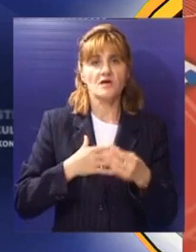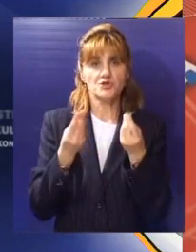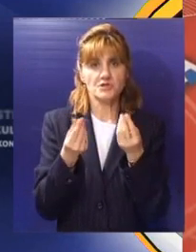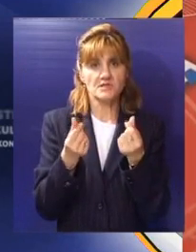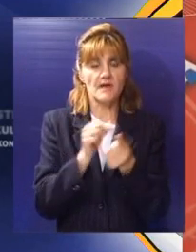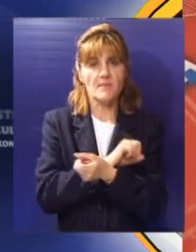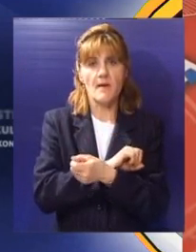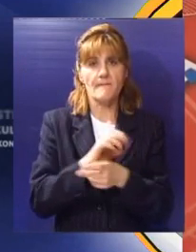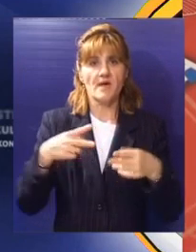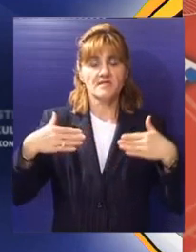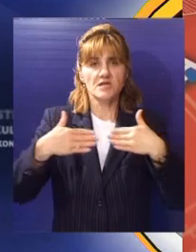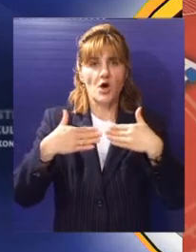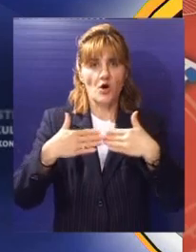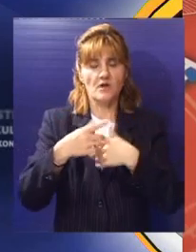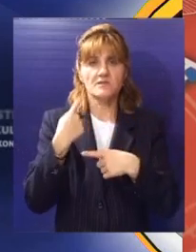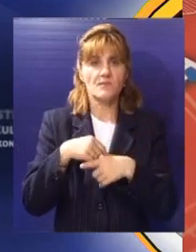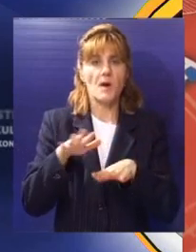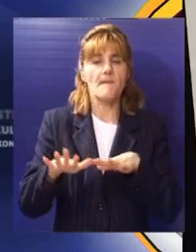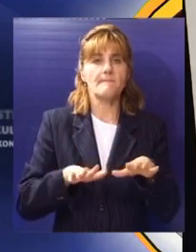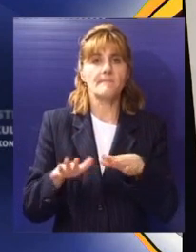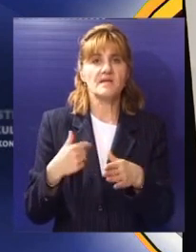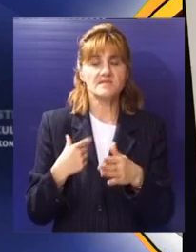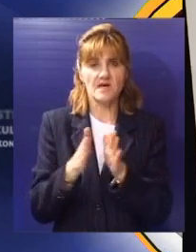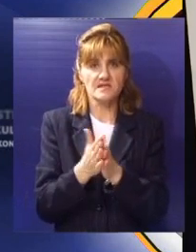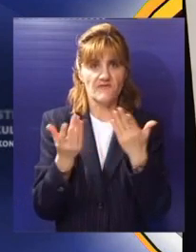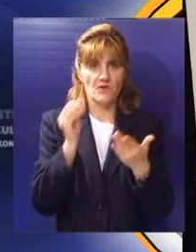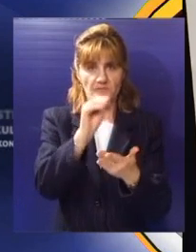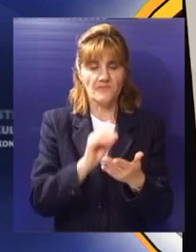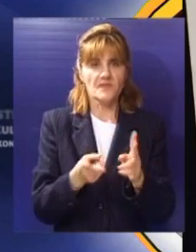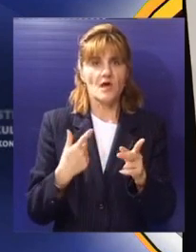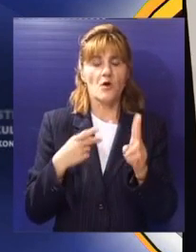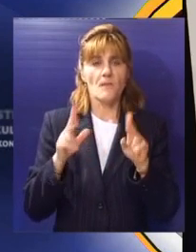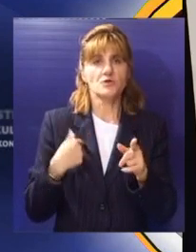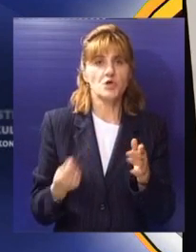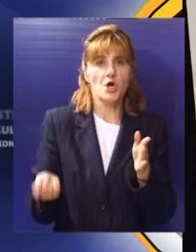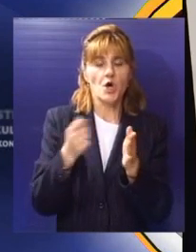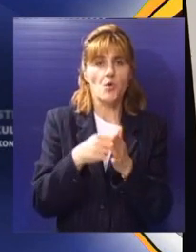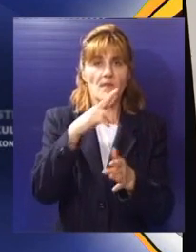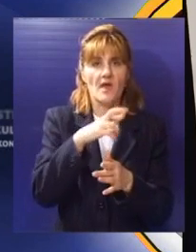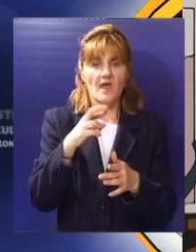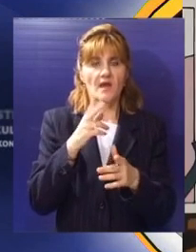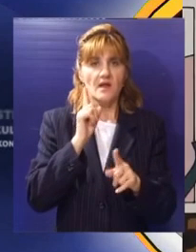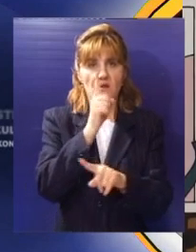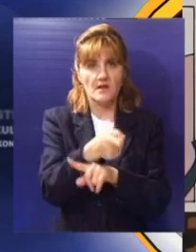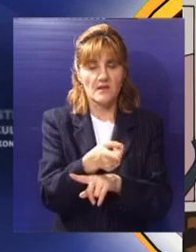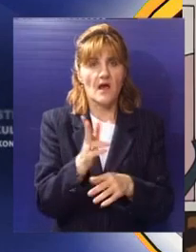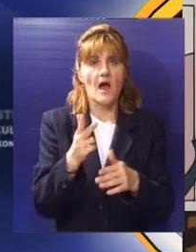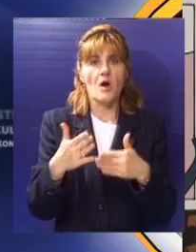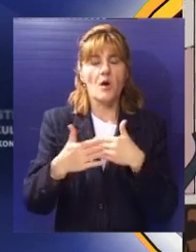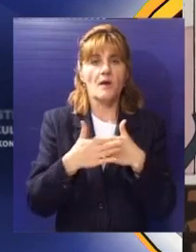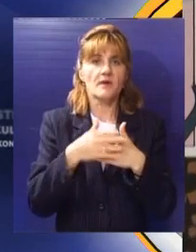bez ograničenja. Ministarstvo trgovine i usluga je izdalo vodič za kupovinu preko interneta i strip kako bi ovaj vid kupovine